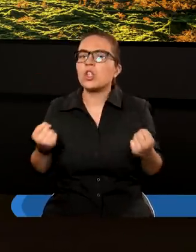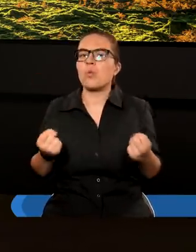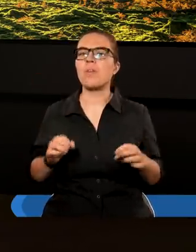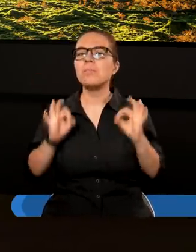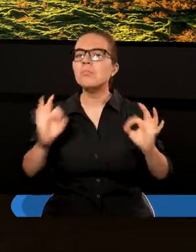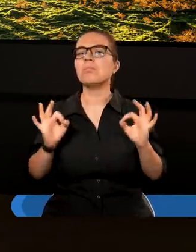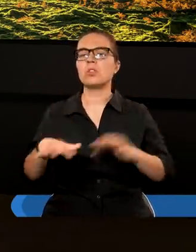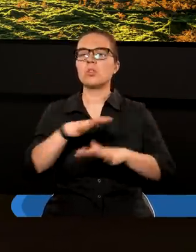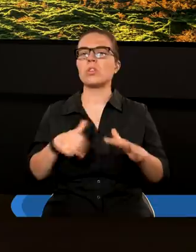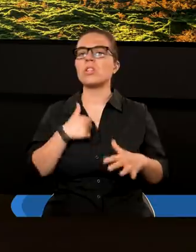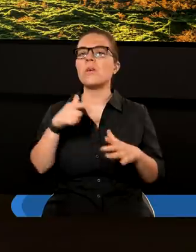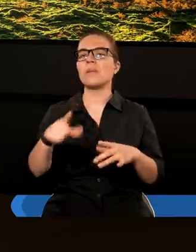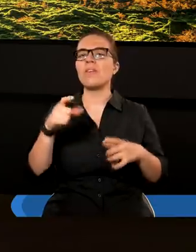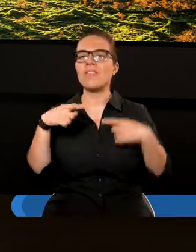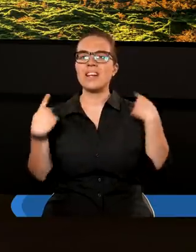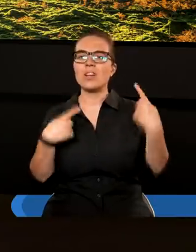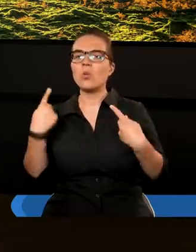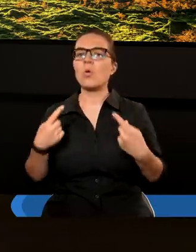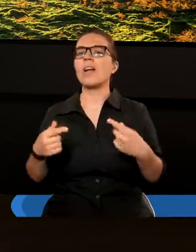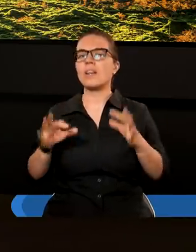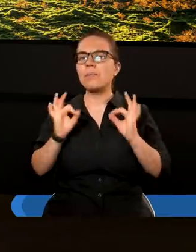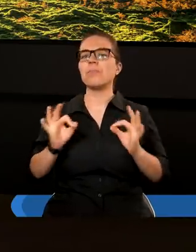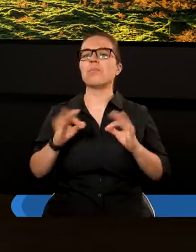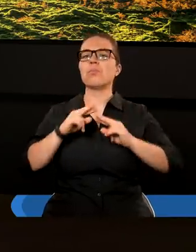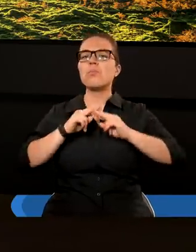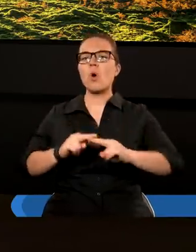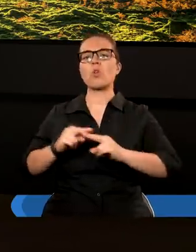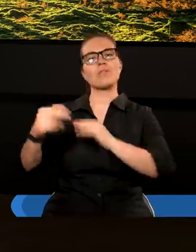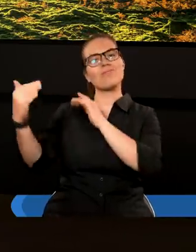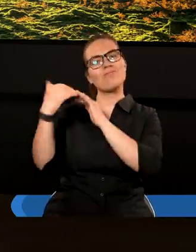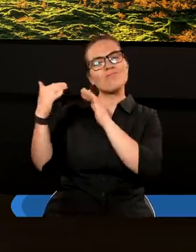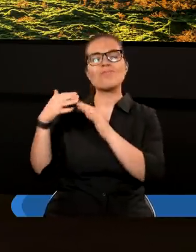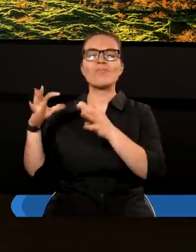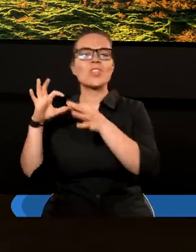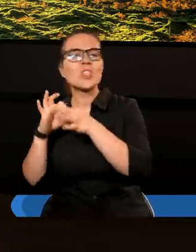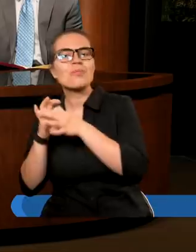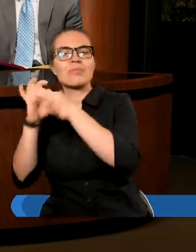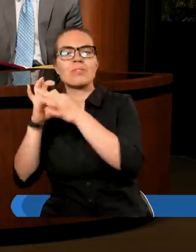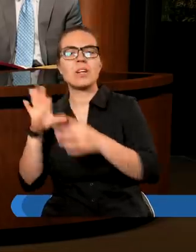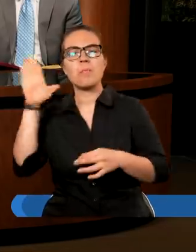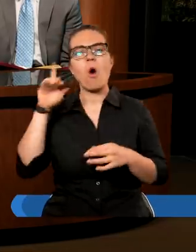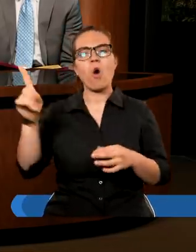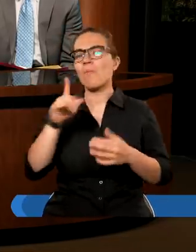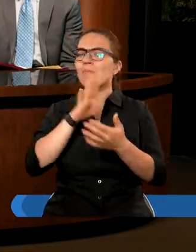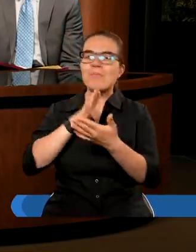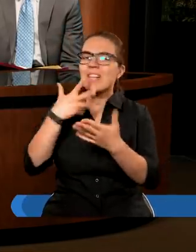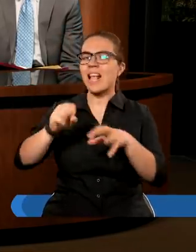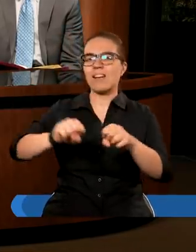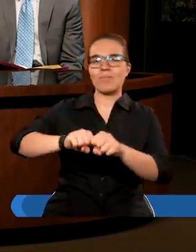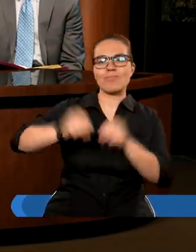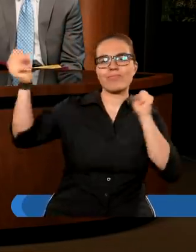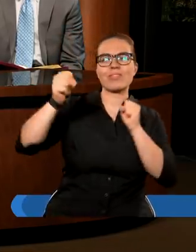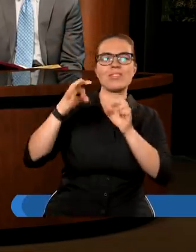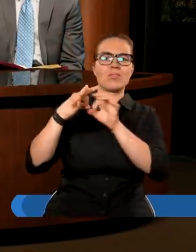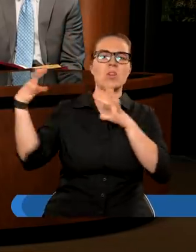aby człowiek mógł w takich sytuacjach pozostać wierny Panu Bogu. Prawda? Bowiem, jak czytamy w